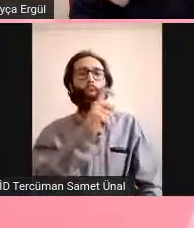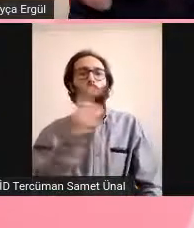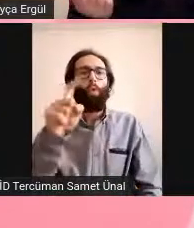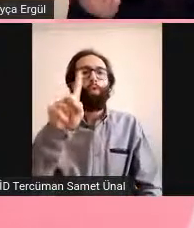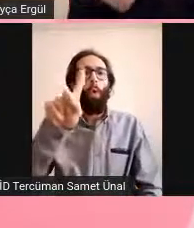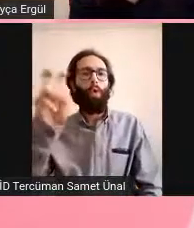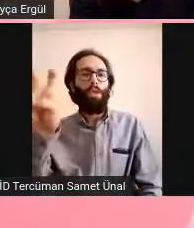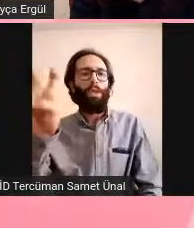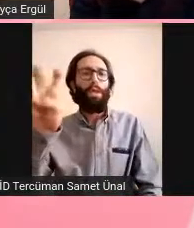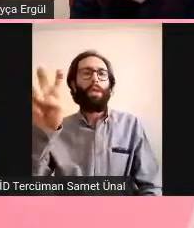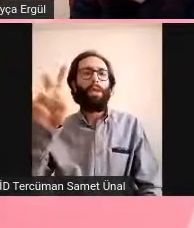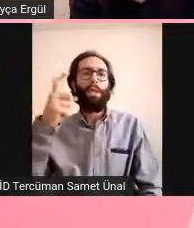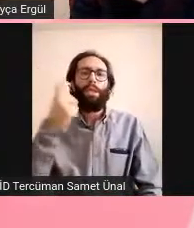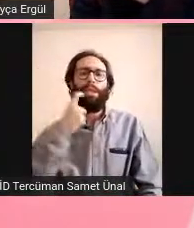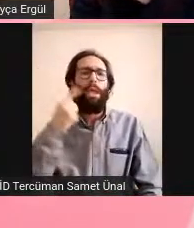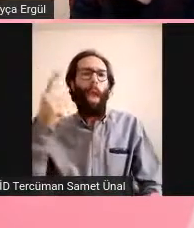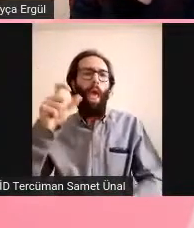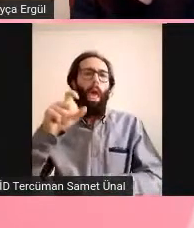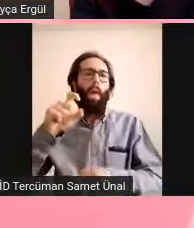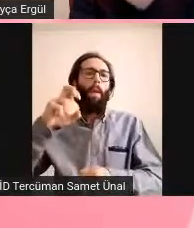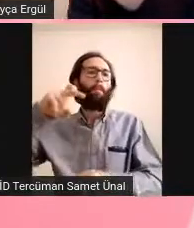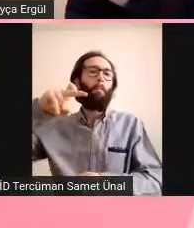beyin semptomları görülmüş.